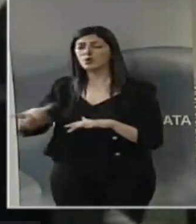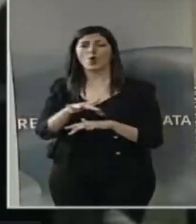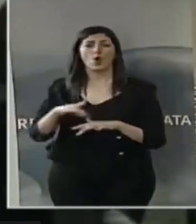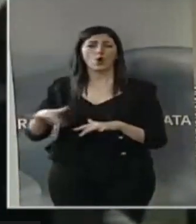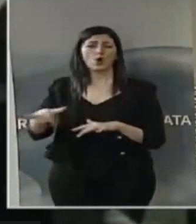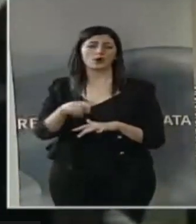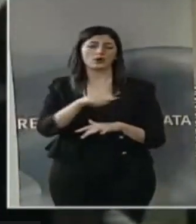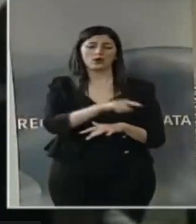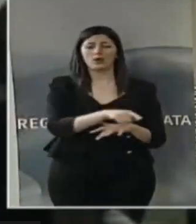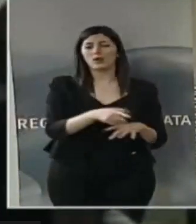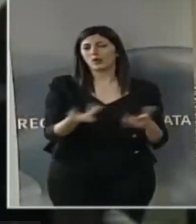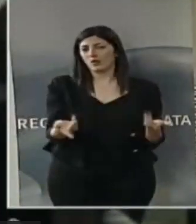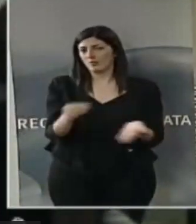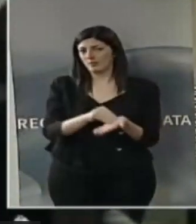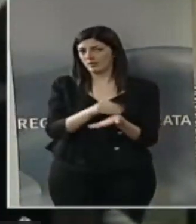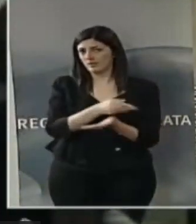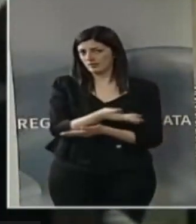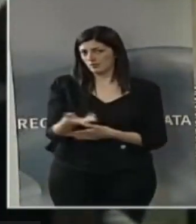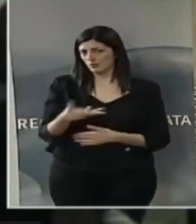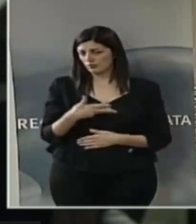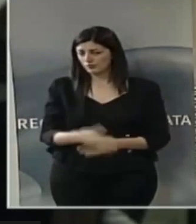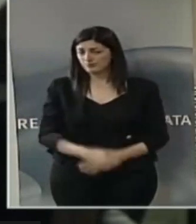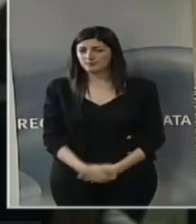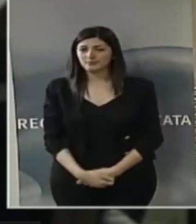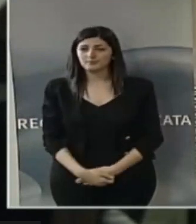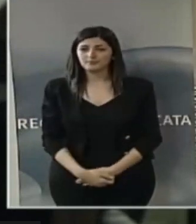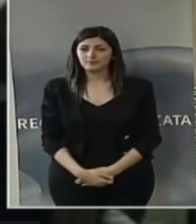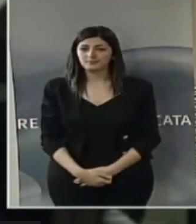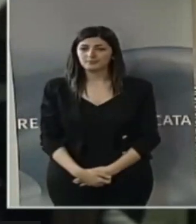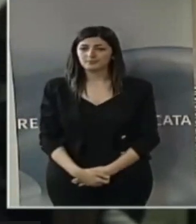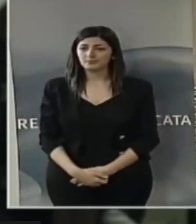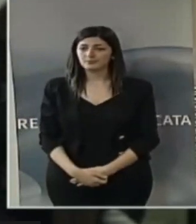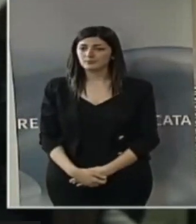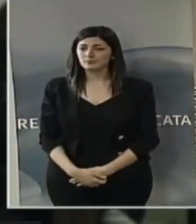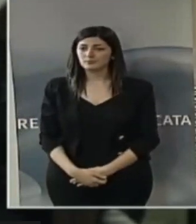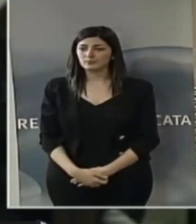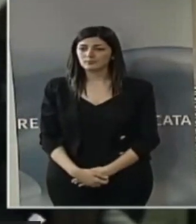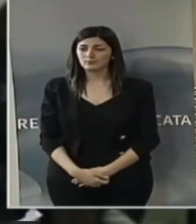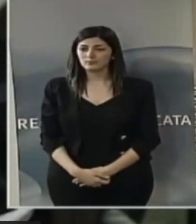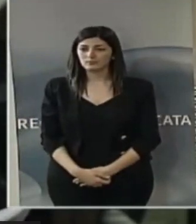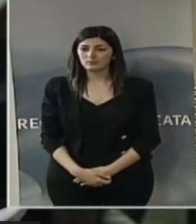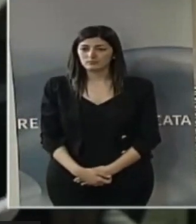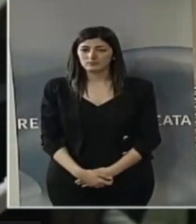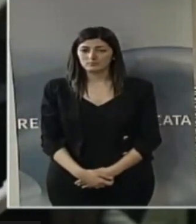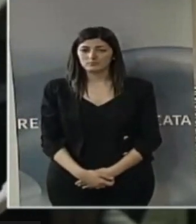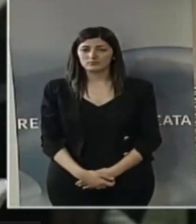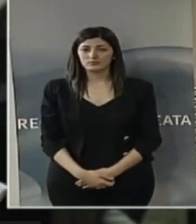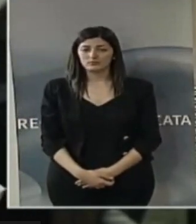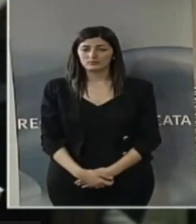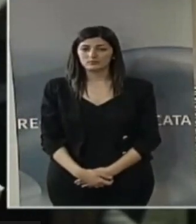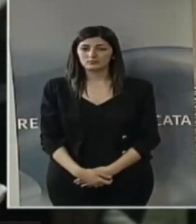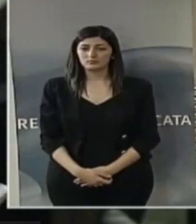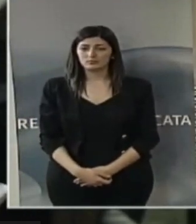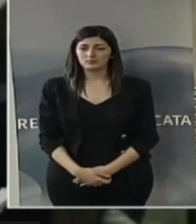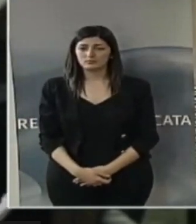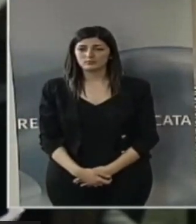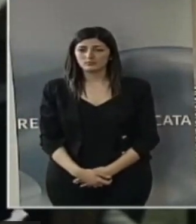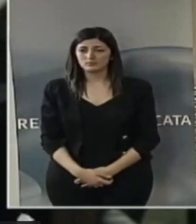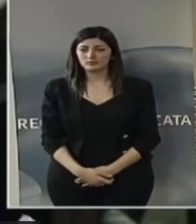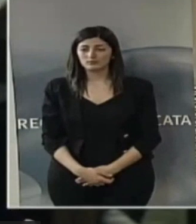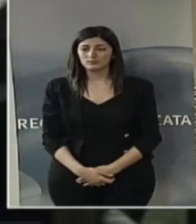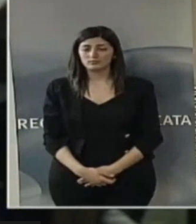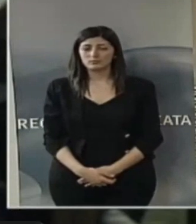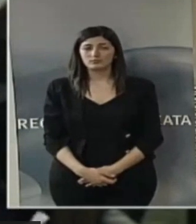stesse insistono. Non ci sono compiti che in genere l'agenzia di